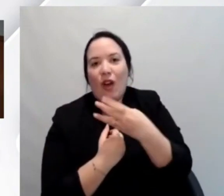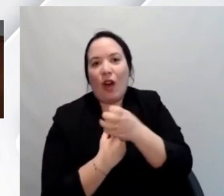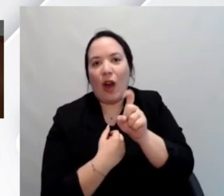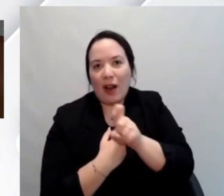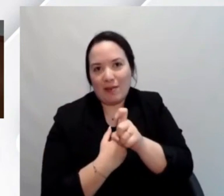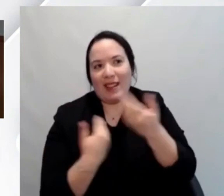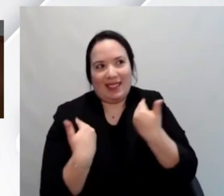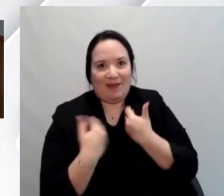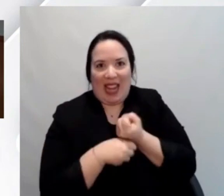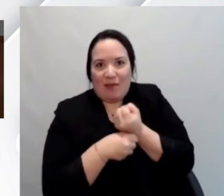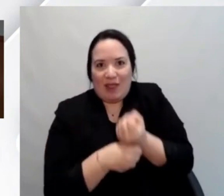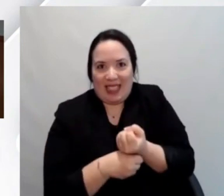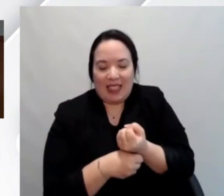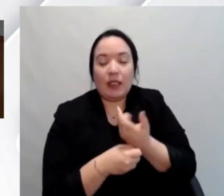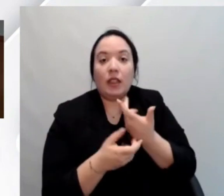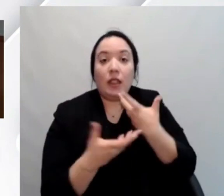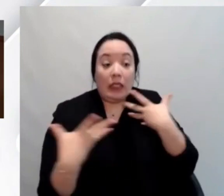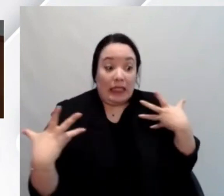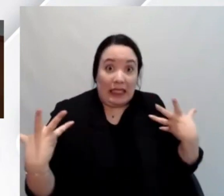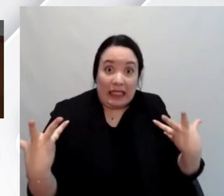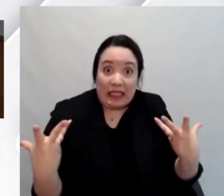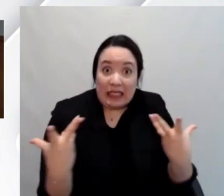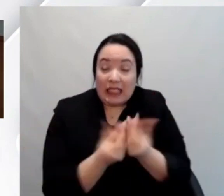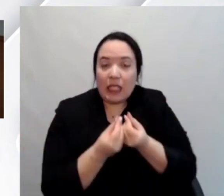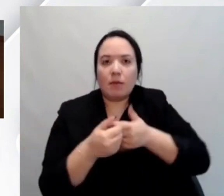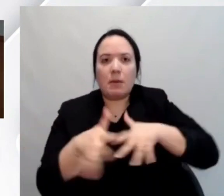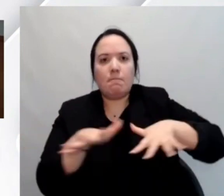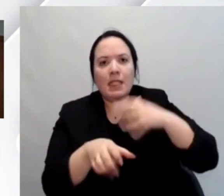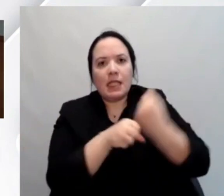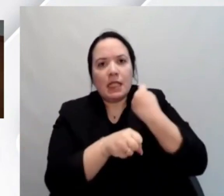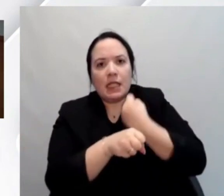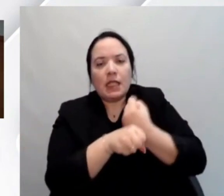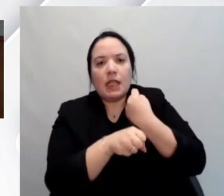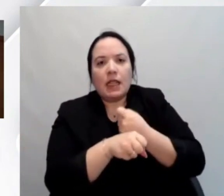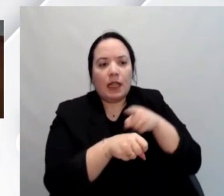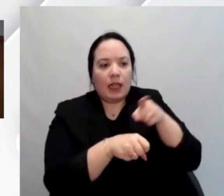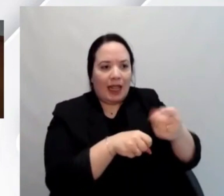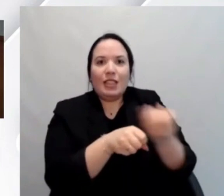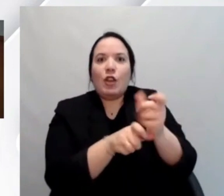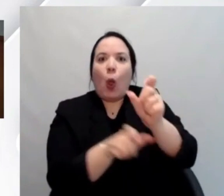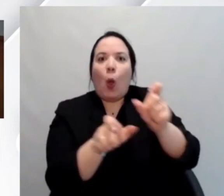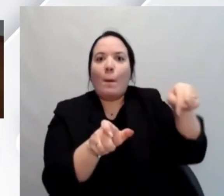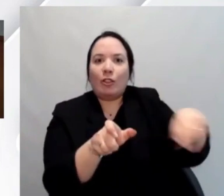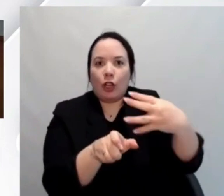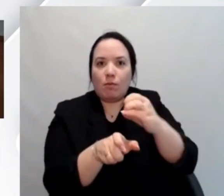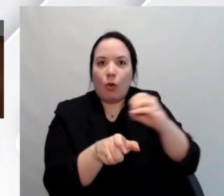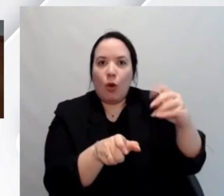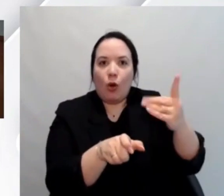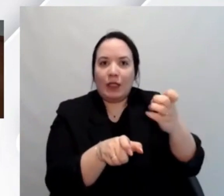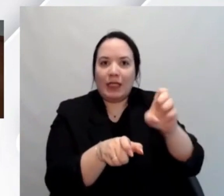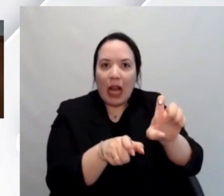rappresento, di fare un lavoro direttamente con gli sviluppatori di Moodle per rendere la piattaforma accessibile.